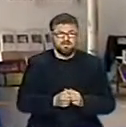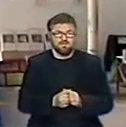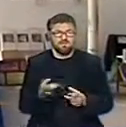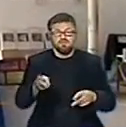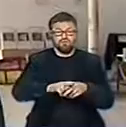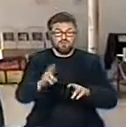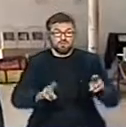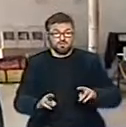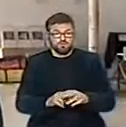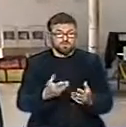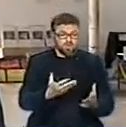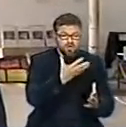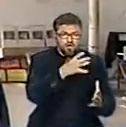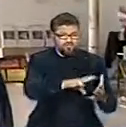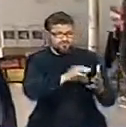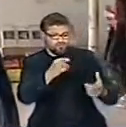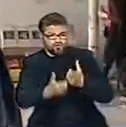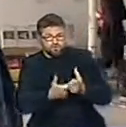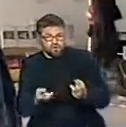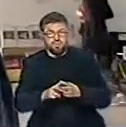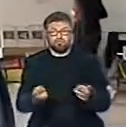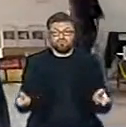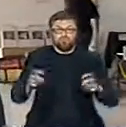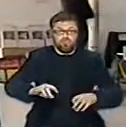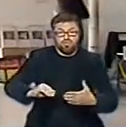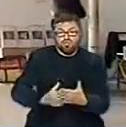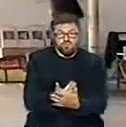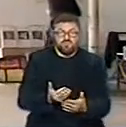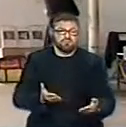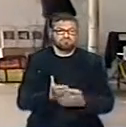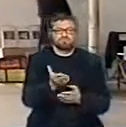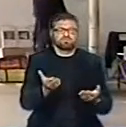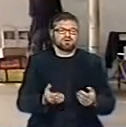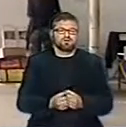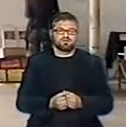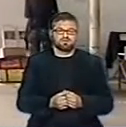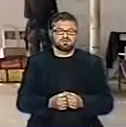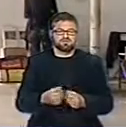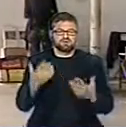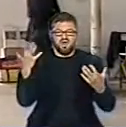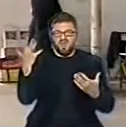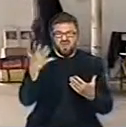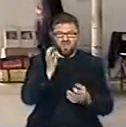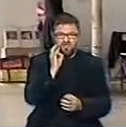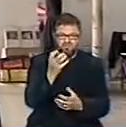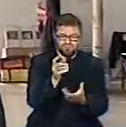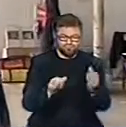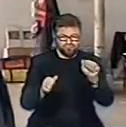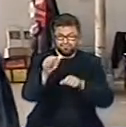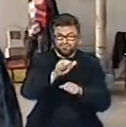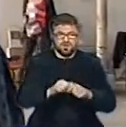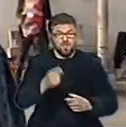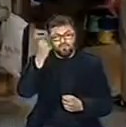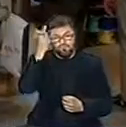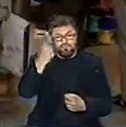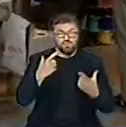niektóre rzeczy odtworzone, niektóre stworzone przez wprawną rękę i pomysł